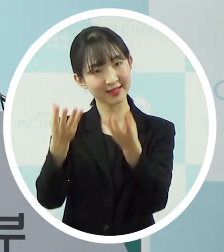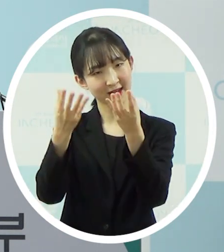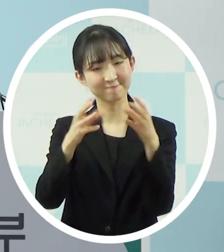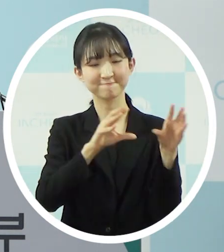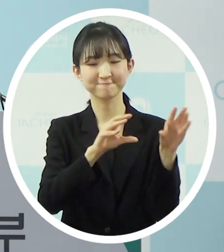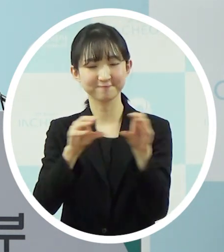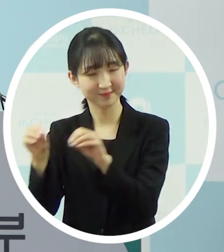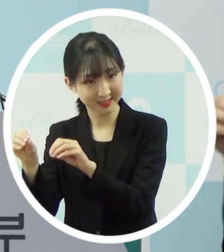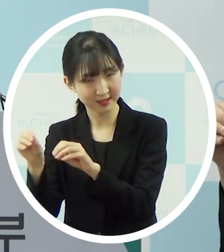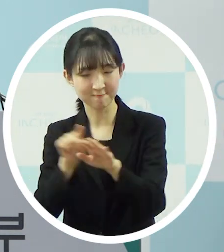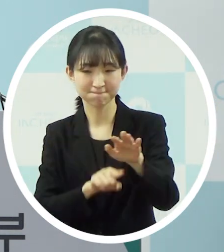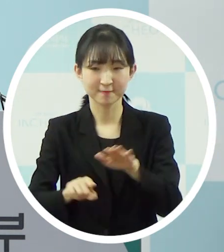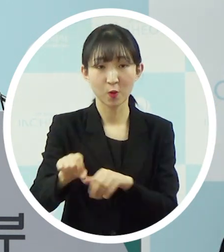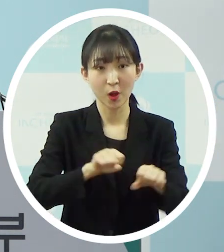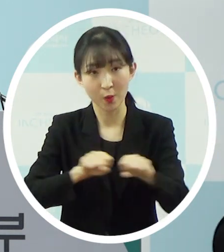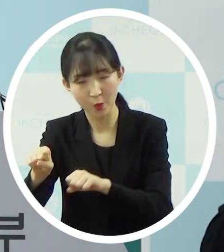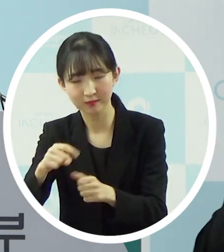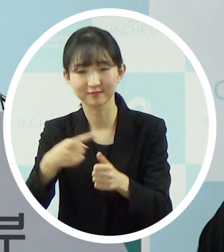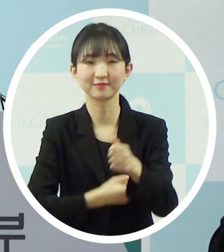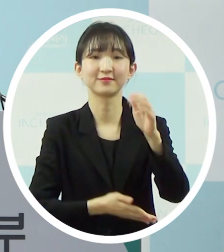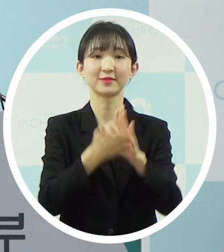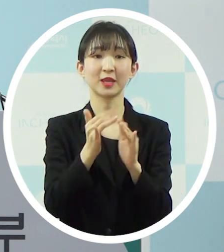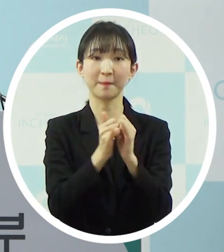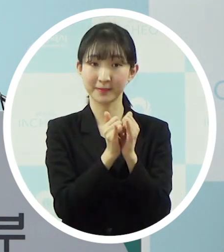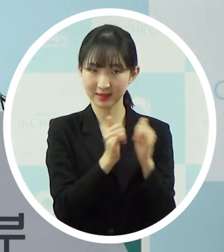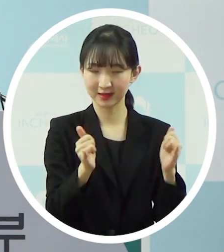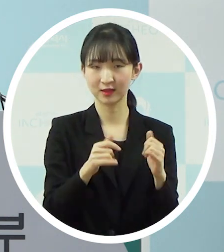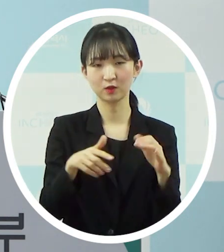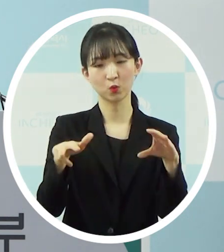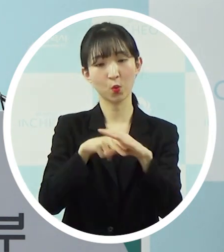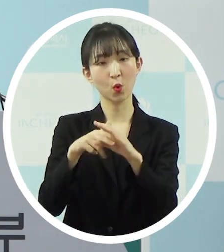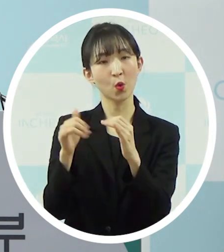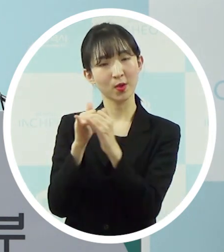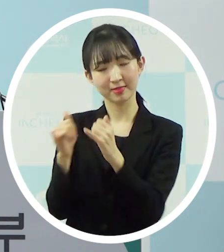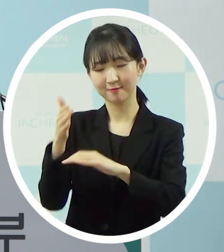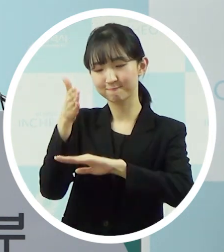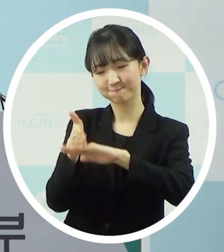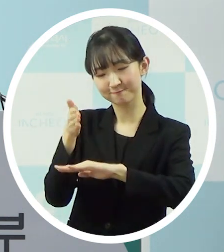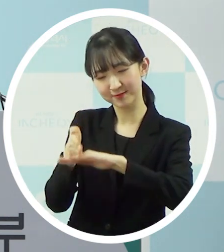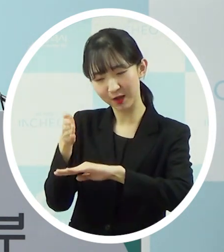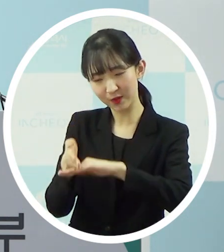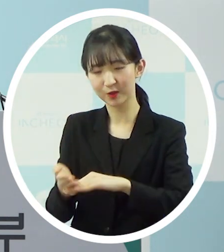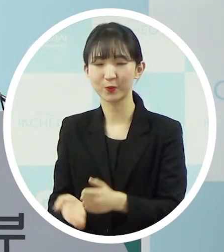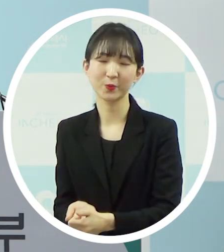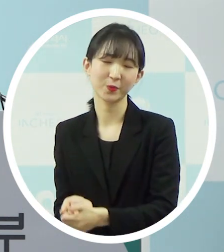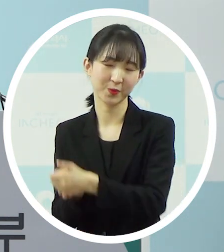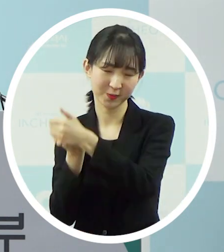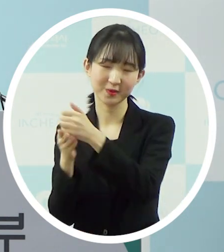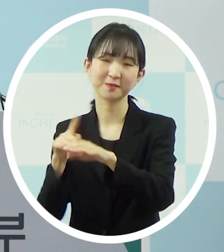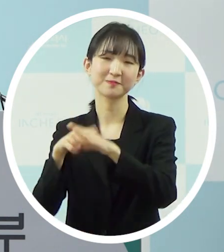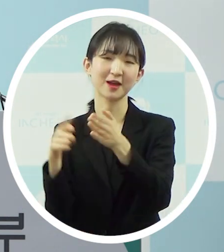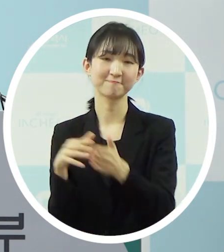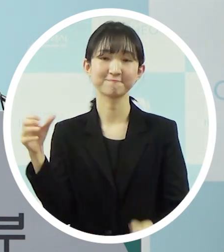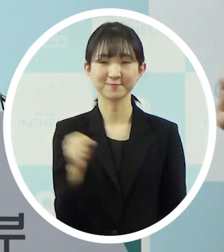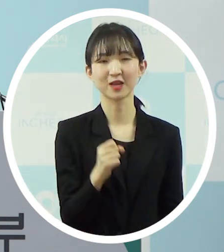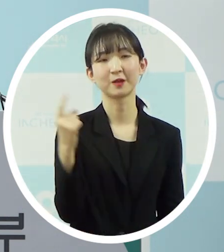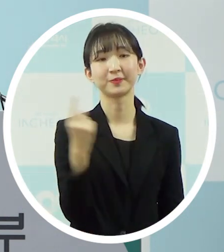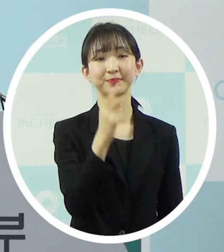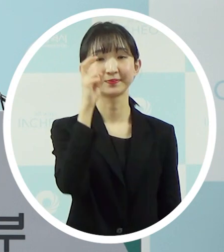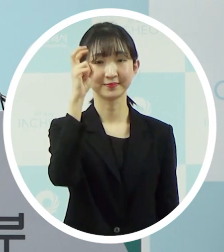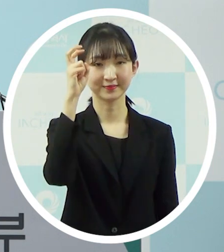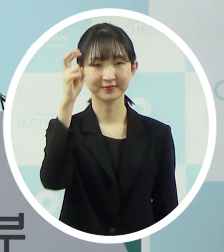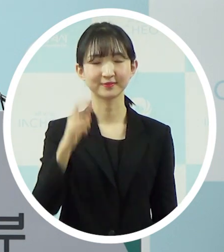주신다면 더 많은 시민들이 우리 종교인들에게 감사와 존경의 마음을 갖게 될 것이라고